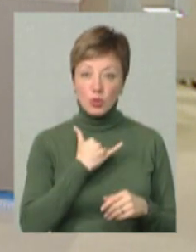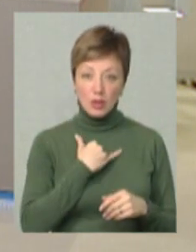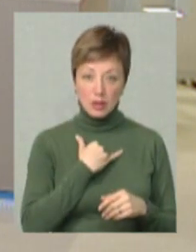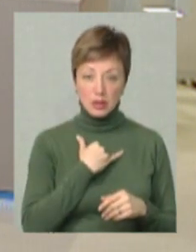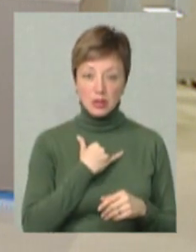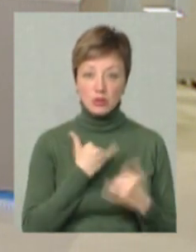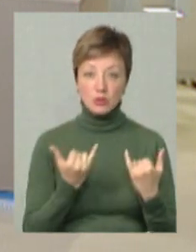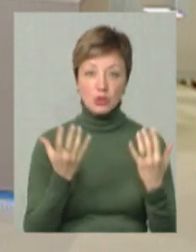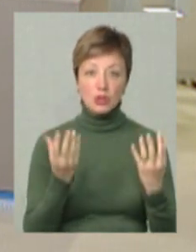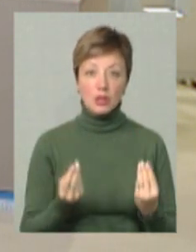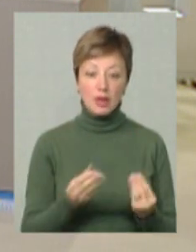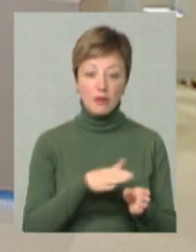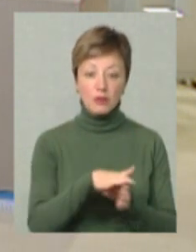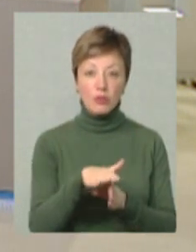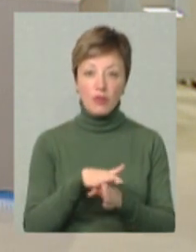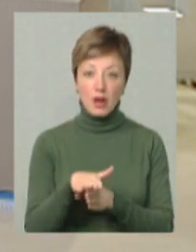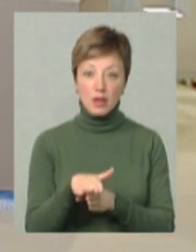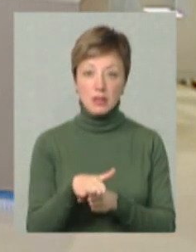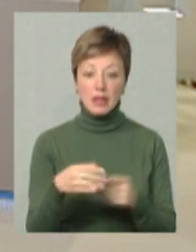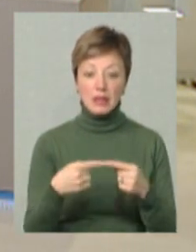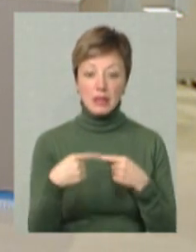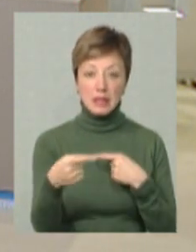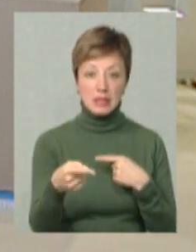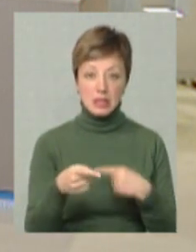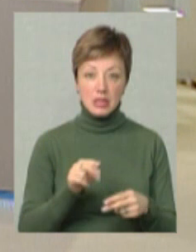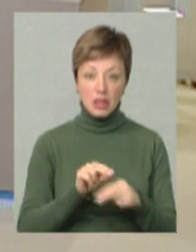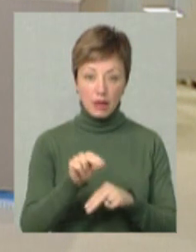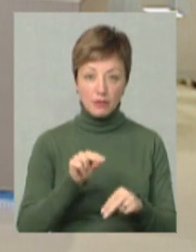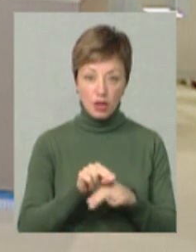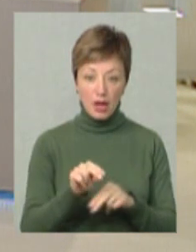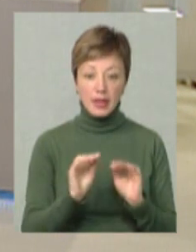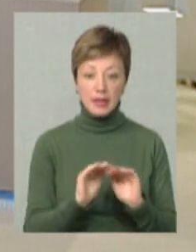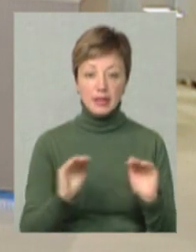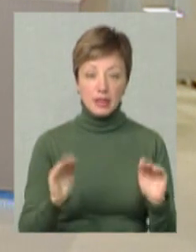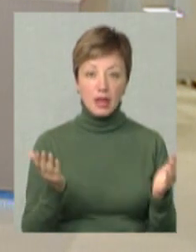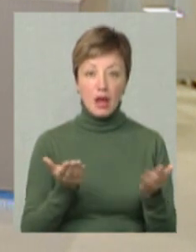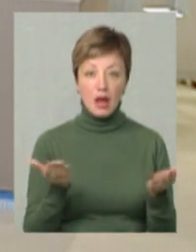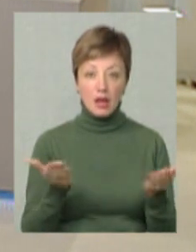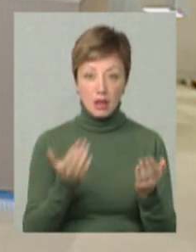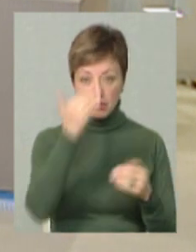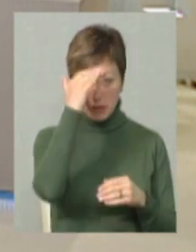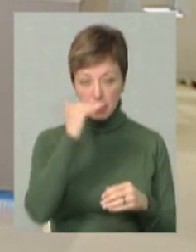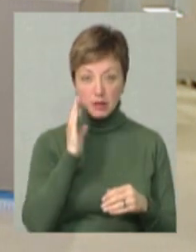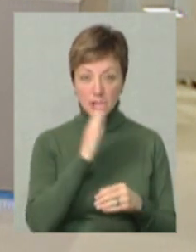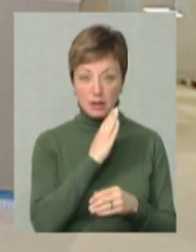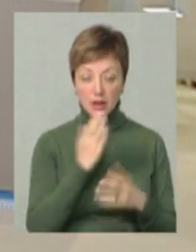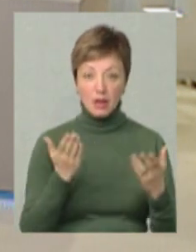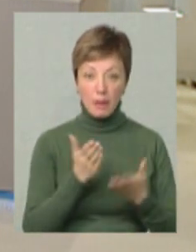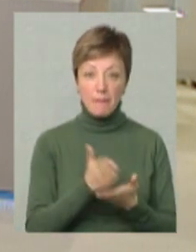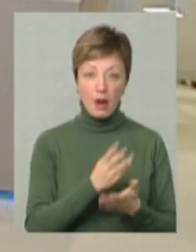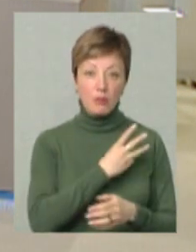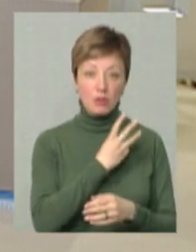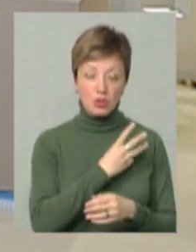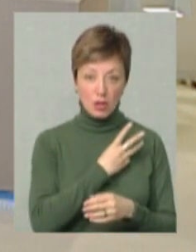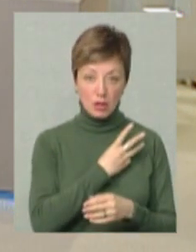на сьогоднішній день відбувається дистанційне навчання. Тому батьки і діти, які мають